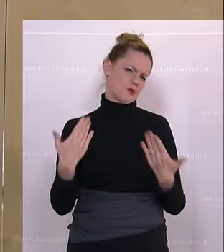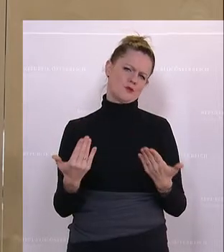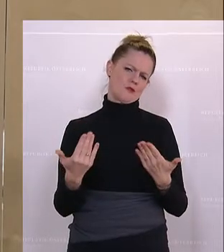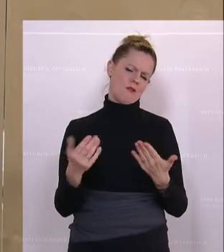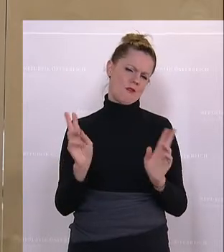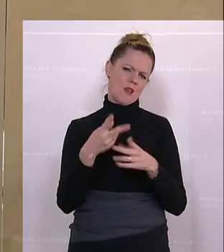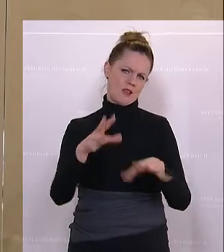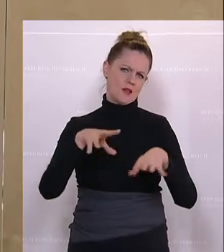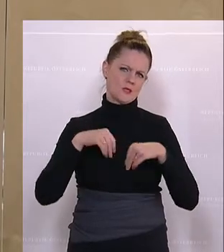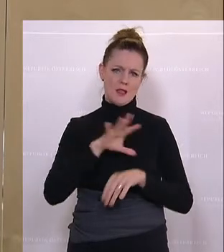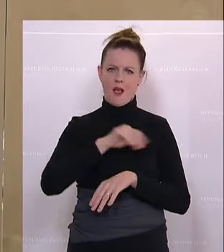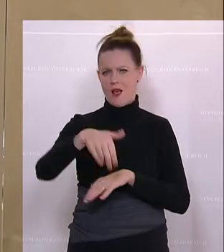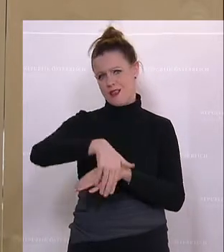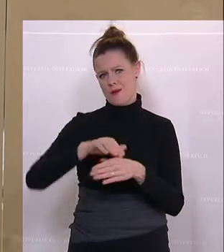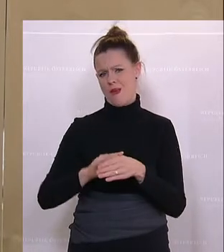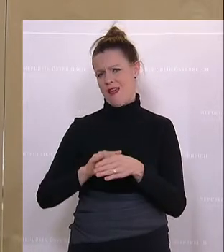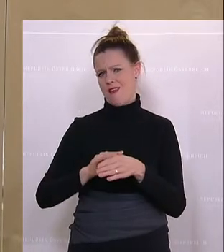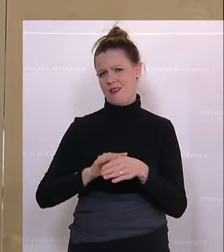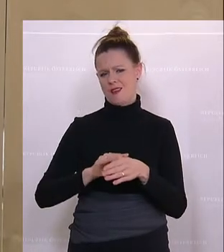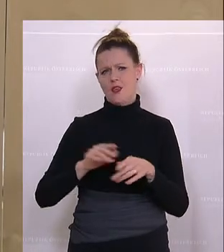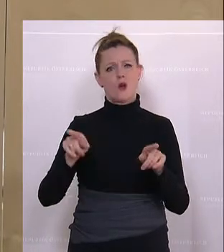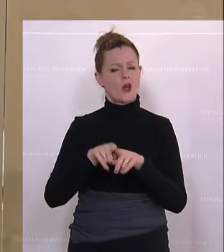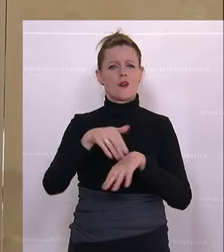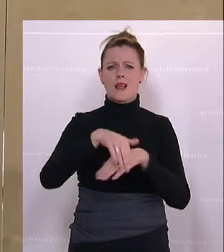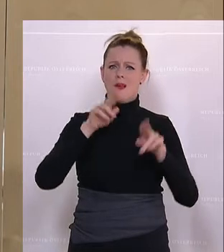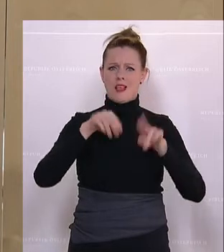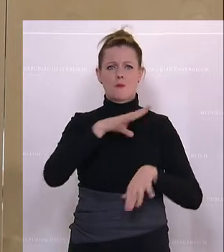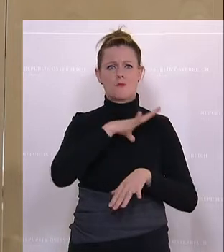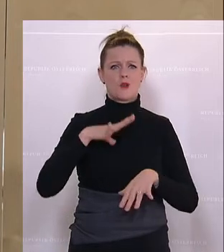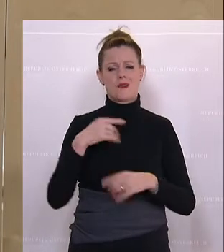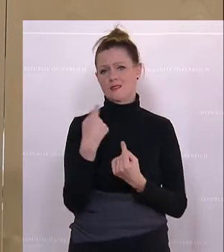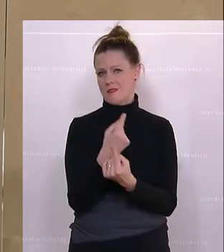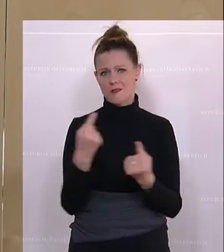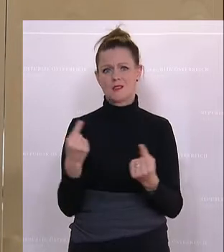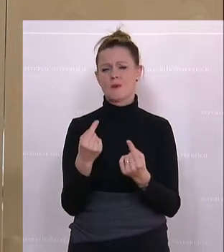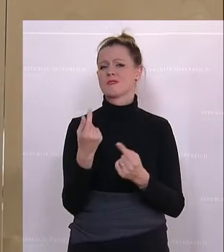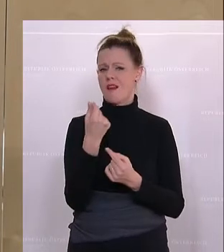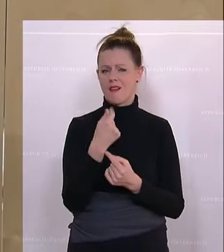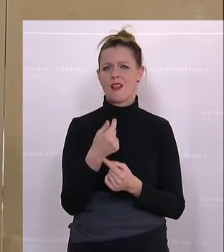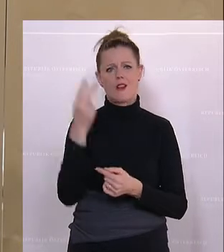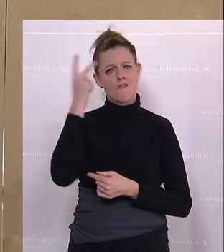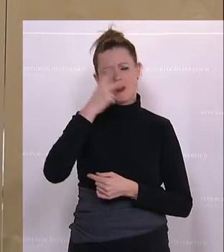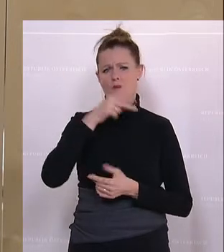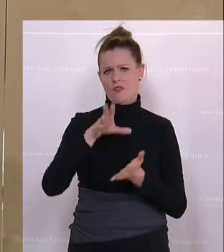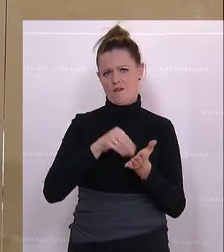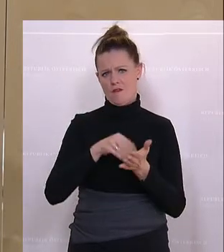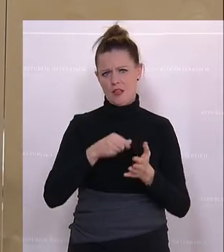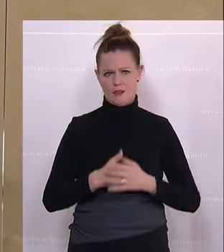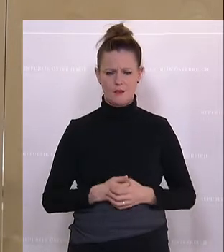stehen. glaube, alle Gemeinden gemeinsam mit den Gemeinderäten und Bürgermeistern setzen das Geld sehr wohl, sehr vernünftig ein.